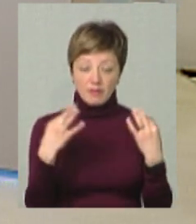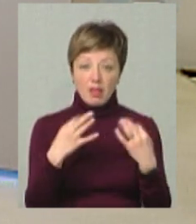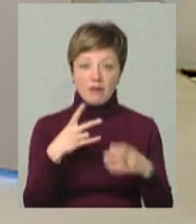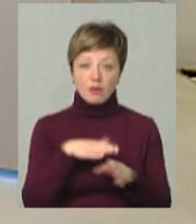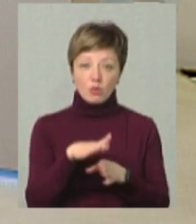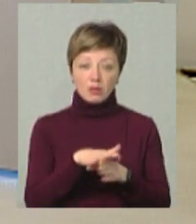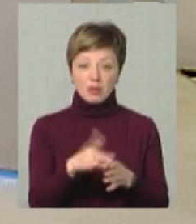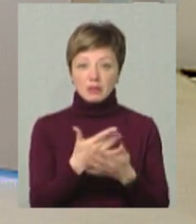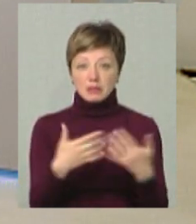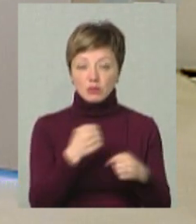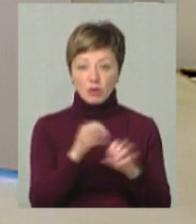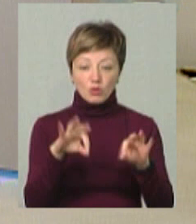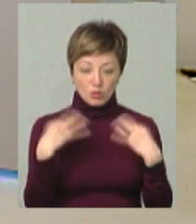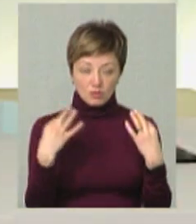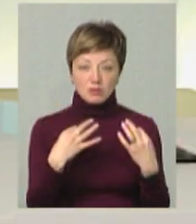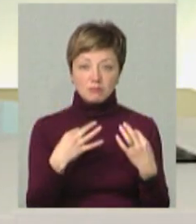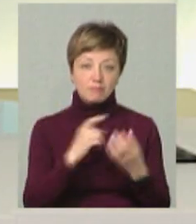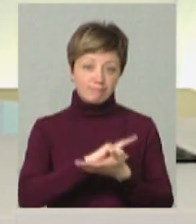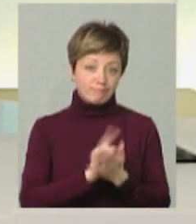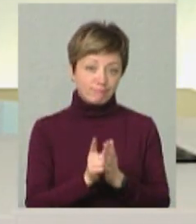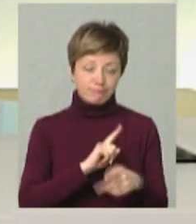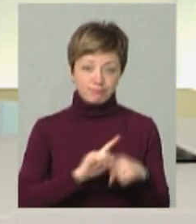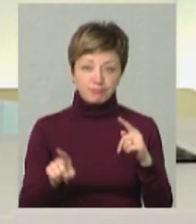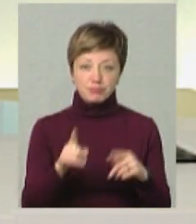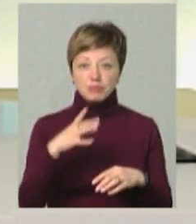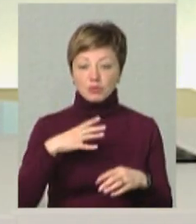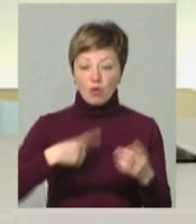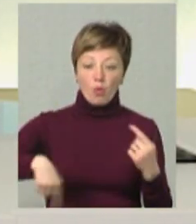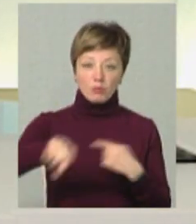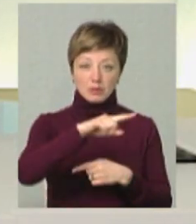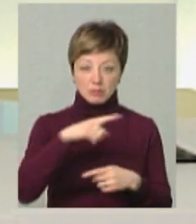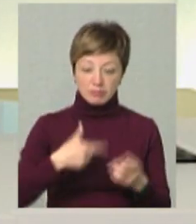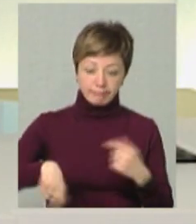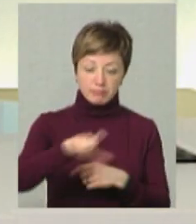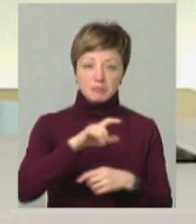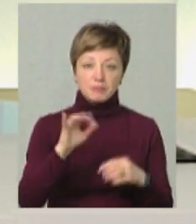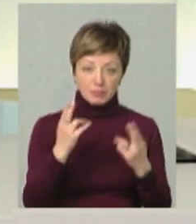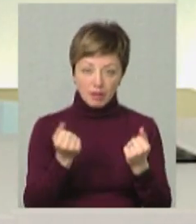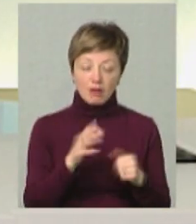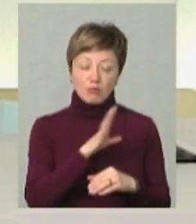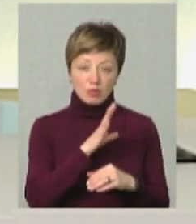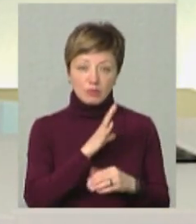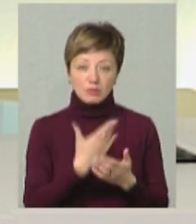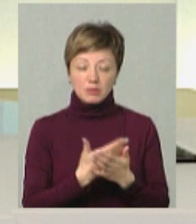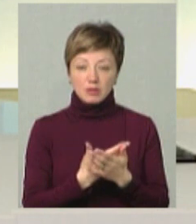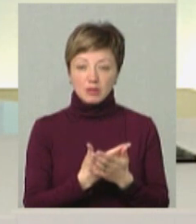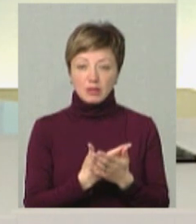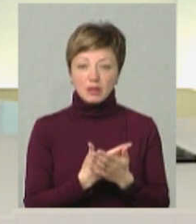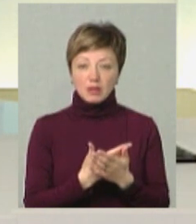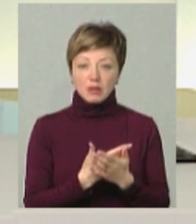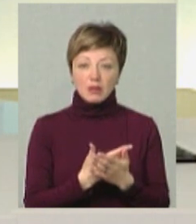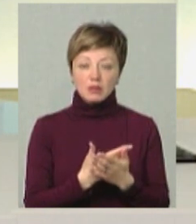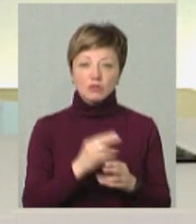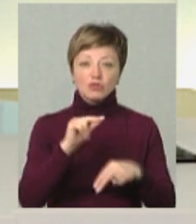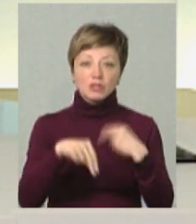тих чи інших робіт. Ми отримали дозвіл дуже оперативно, якби, дочекалися, поки був об'їзд, та, якби, об'їзд був, там, скажімо так, місцевій мережі, якби,